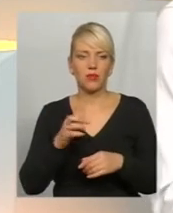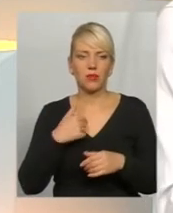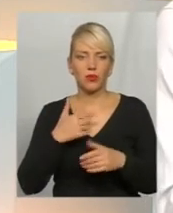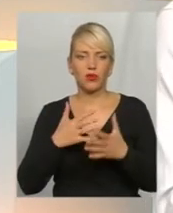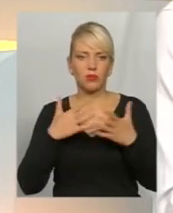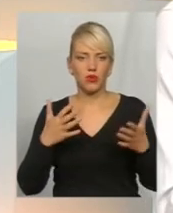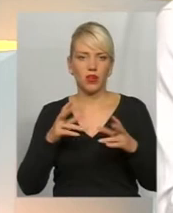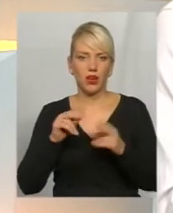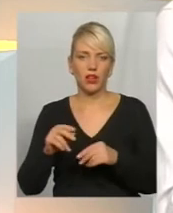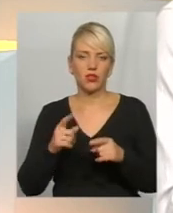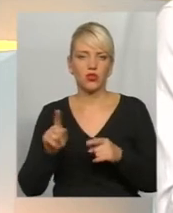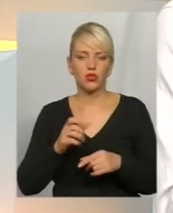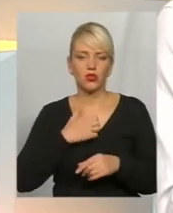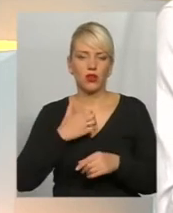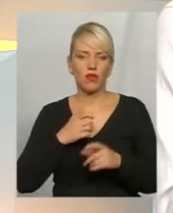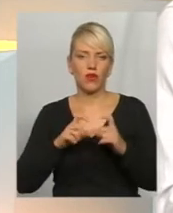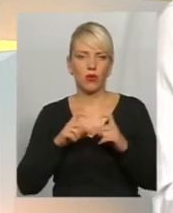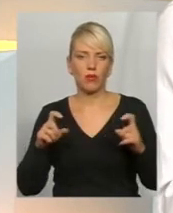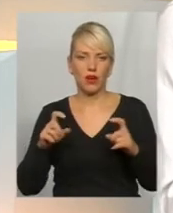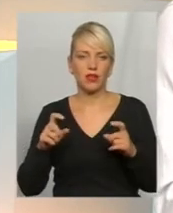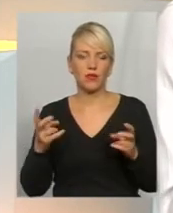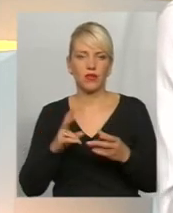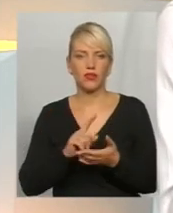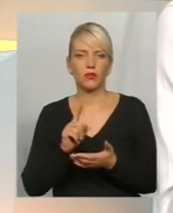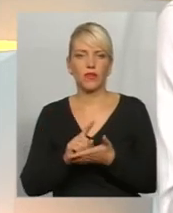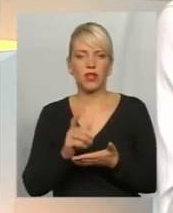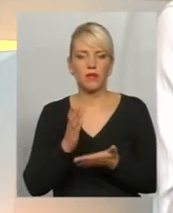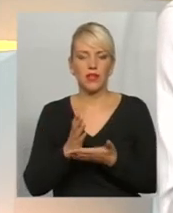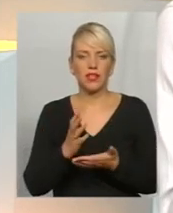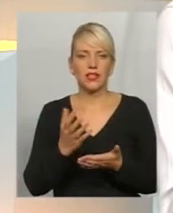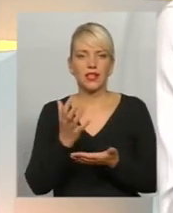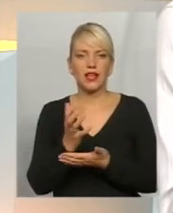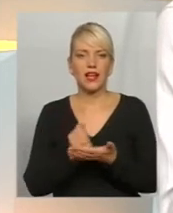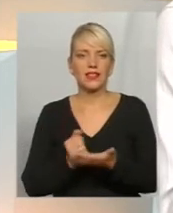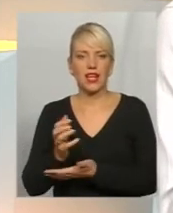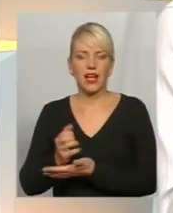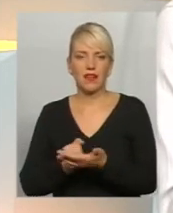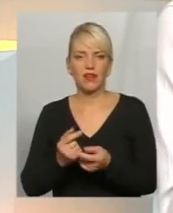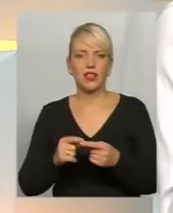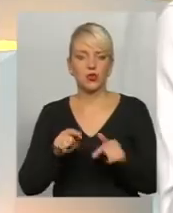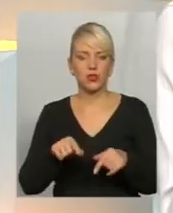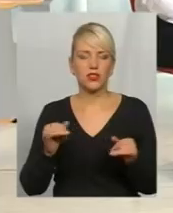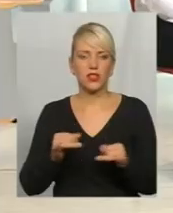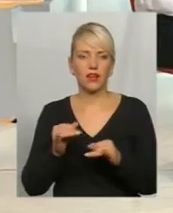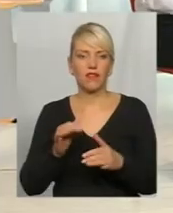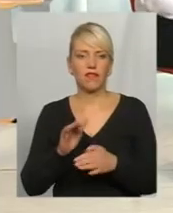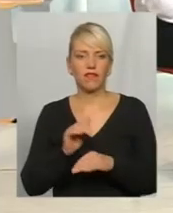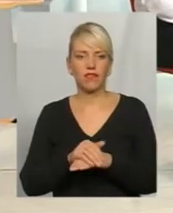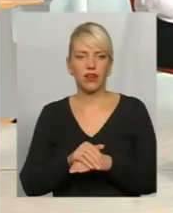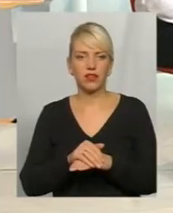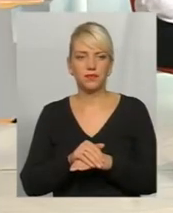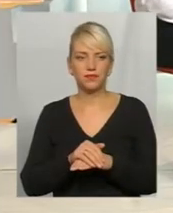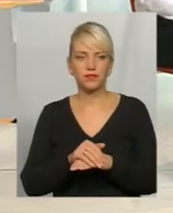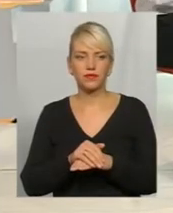гарантією, те, що страхові компанії повинні мати, зобов'язані мати страхові резерви. І тут дуже цікавий факт в страхових